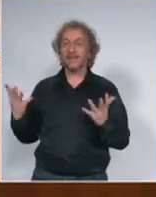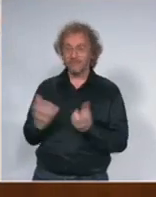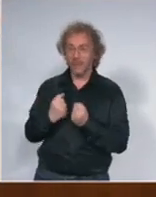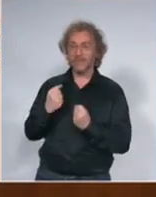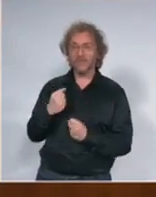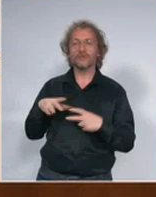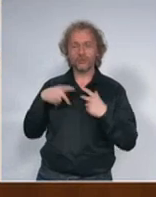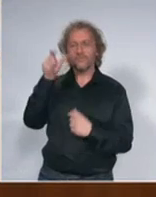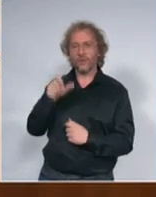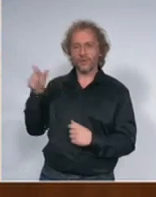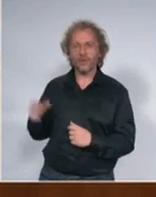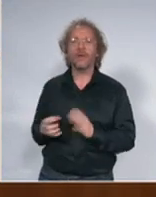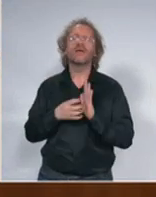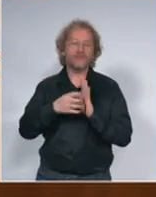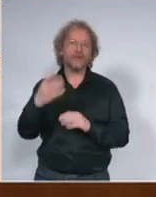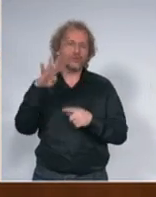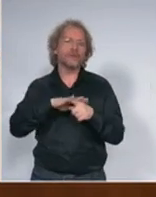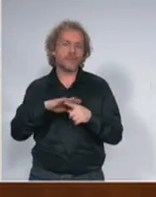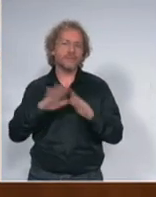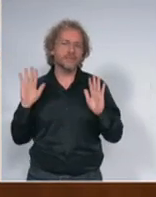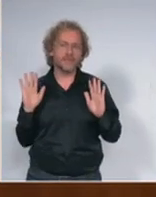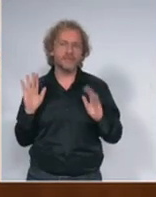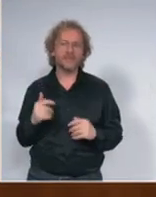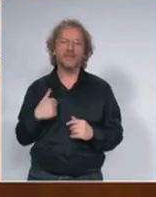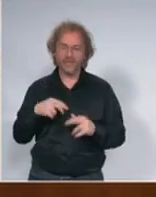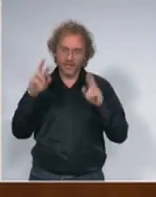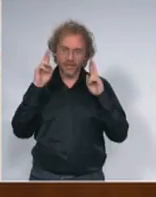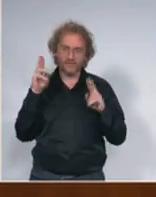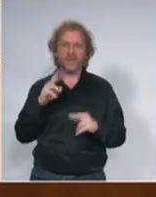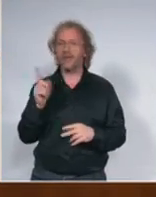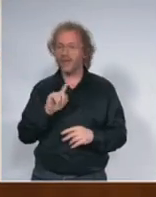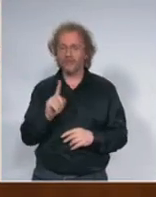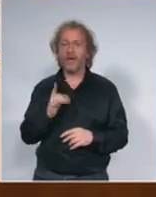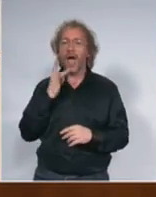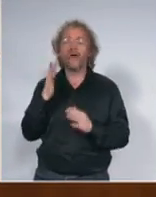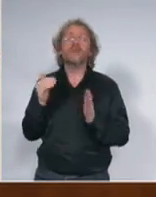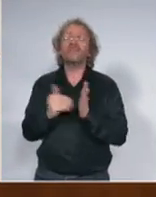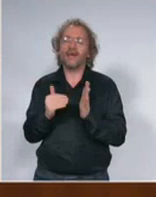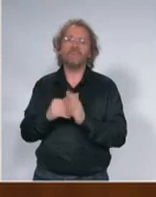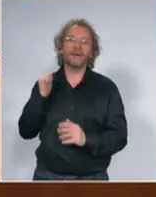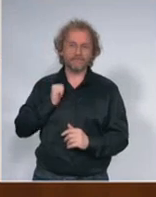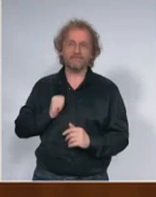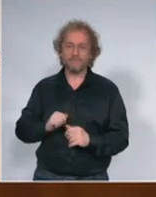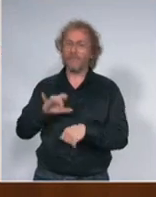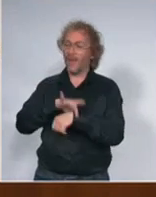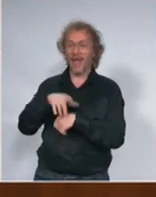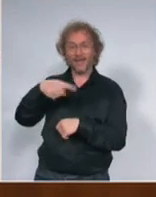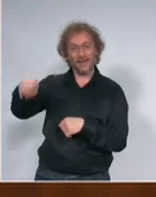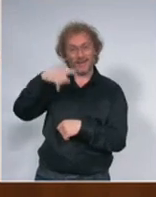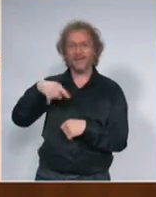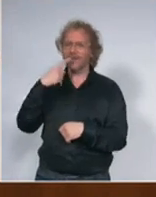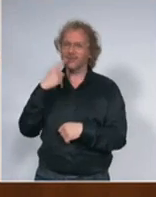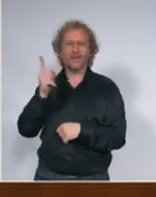četiri meseca ja se nadam da neće ali ako bude potrebno i epidemiolozi i infektolozi kažu nije bezbedno